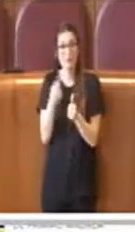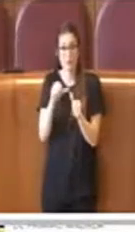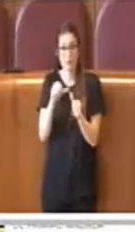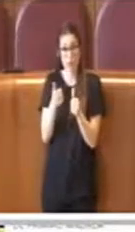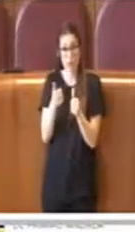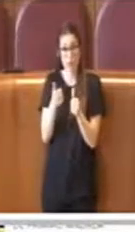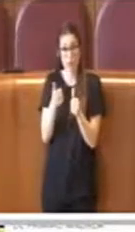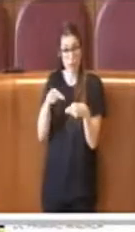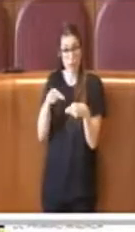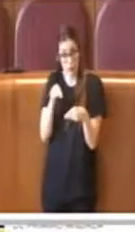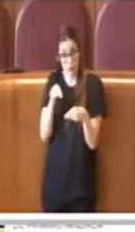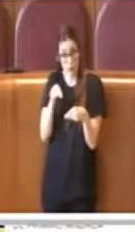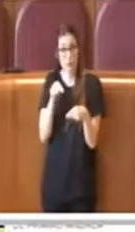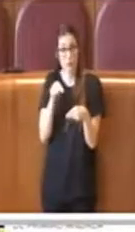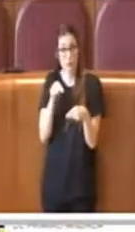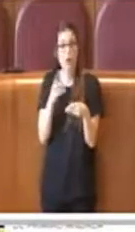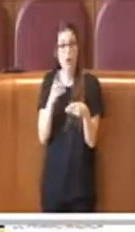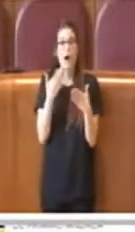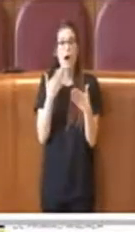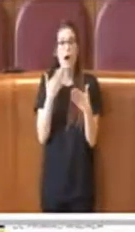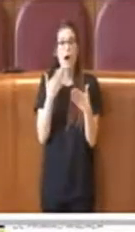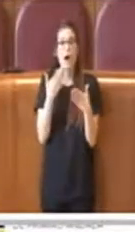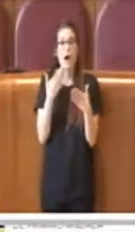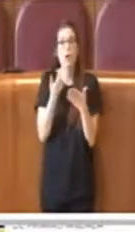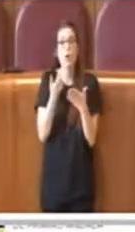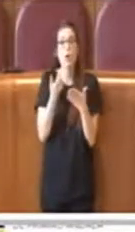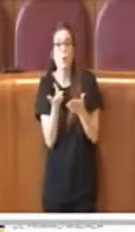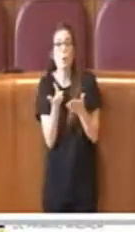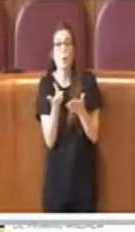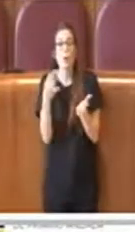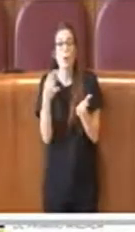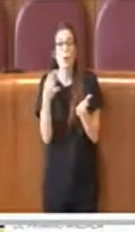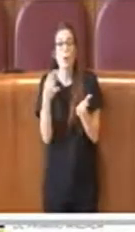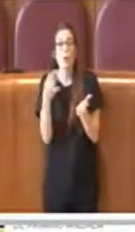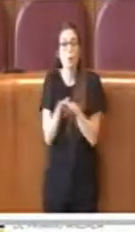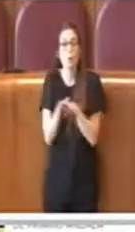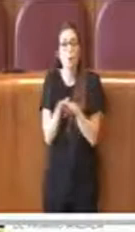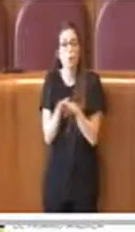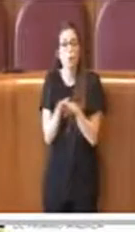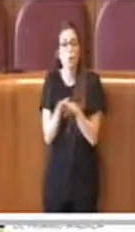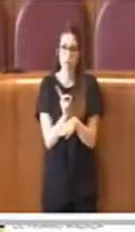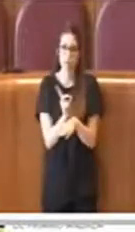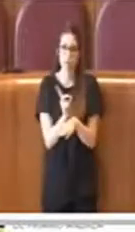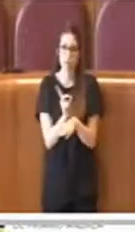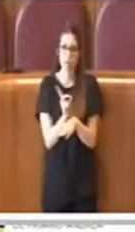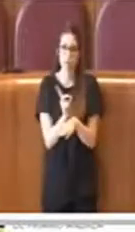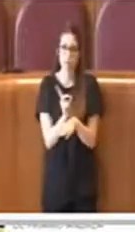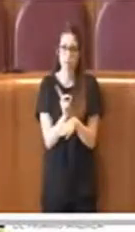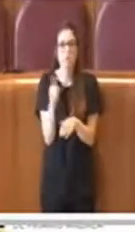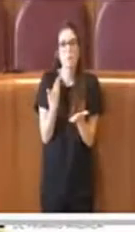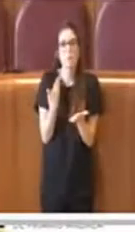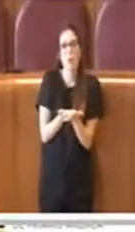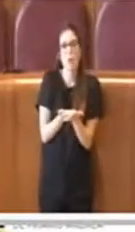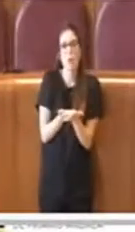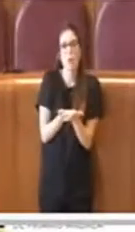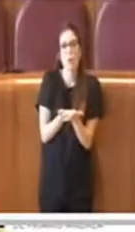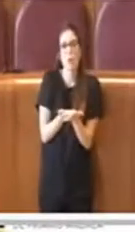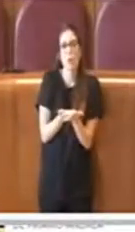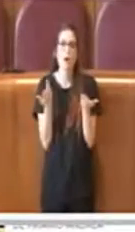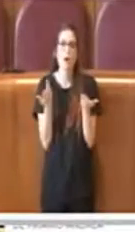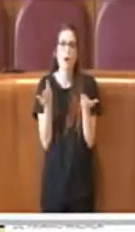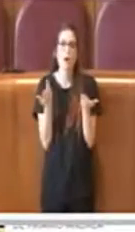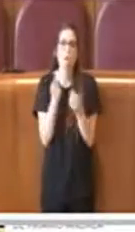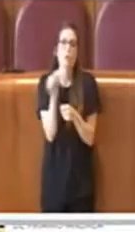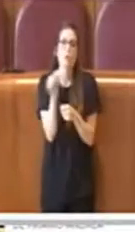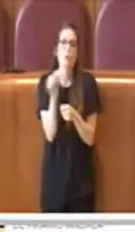partecipativo è che l'assemblea non è a numero fisso o a numero chiuso a priori, nella soluzione proposta la consulta cittadina